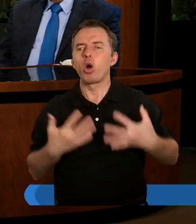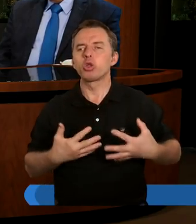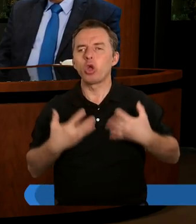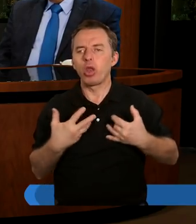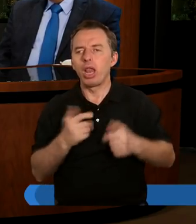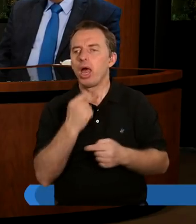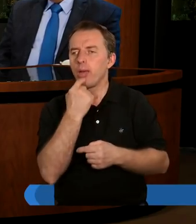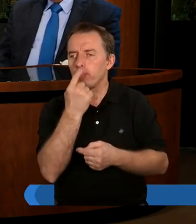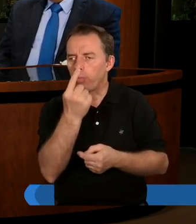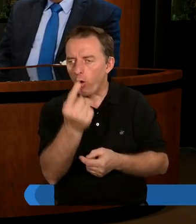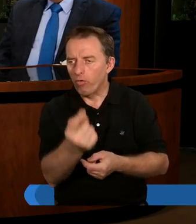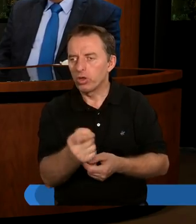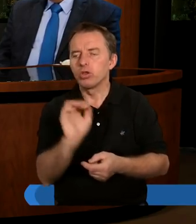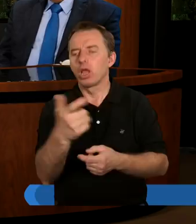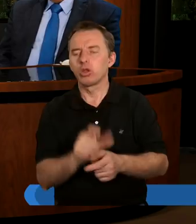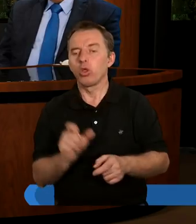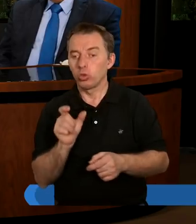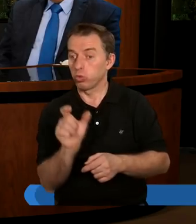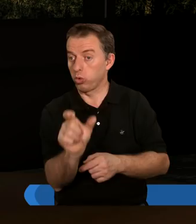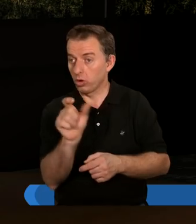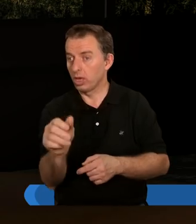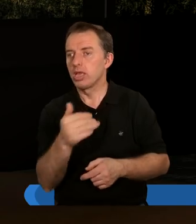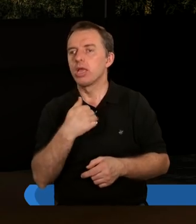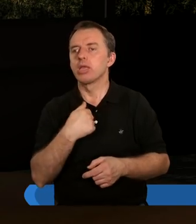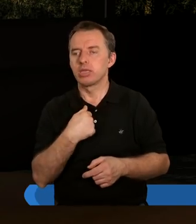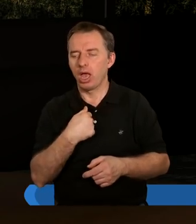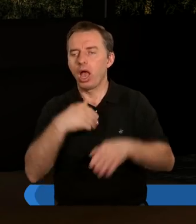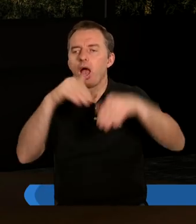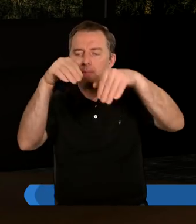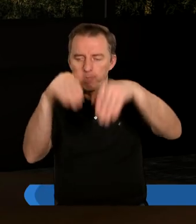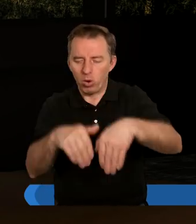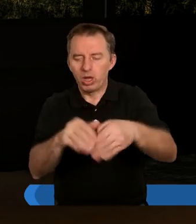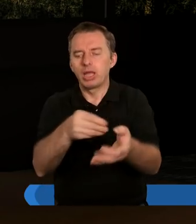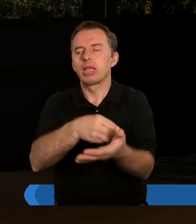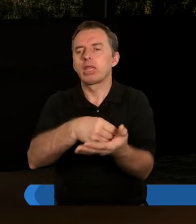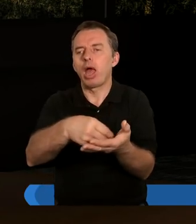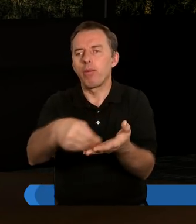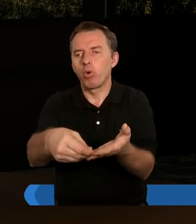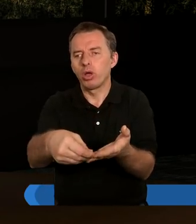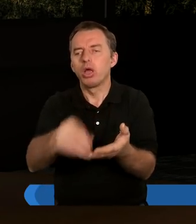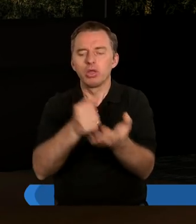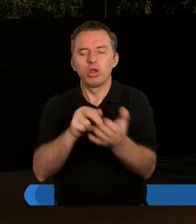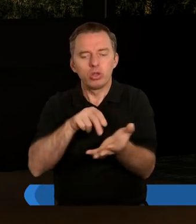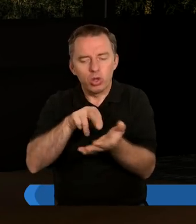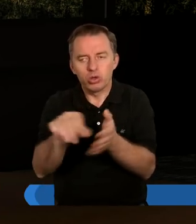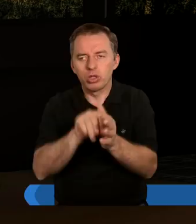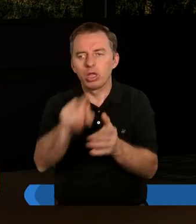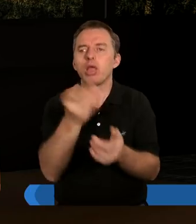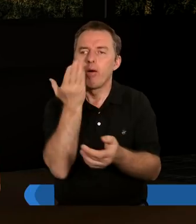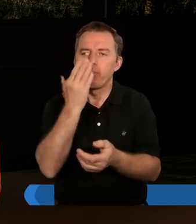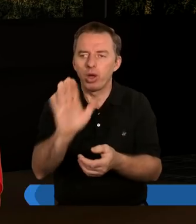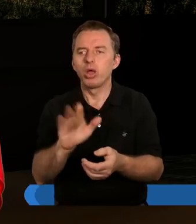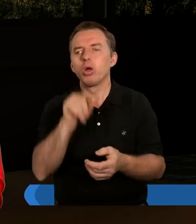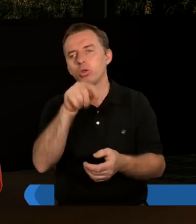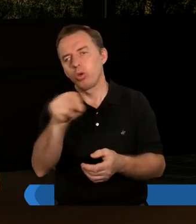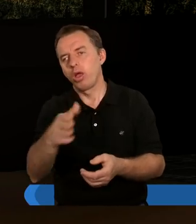ale, co powiedział, jeżeli on jest ci coś dłużny, to ja ci mogę nawet za to zapłacić. Więc, jeżeli dojdzie do tego, to jak